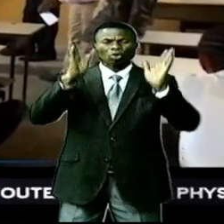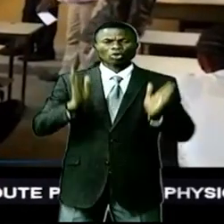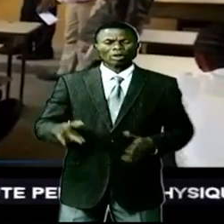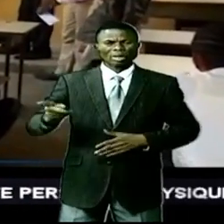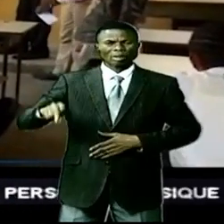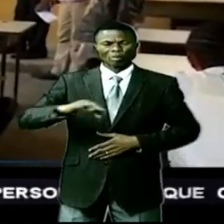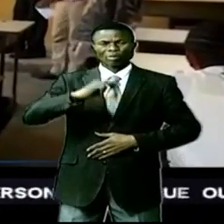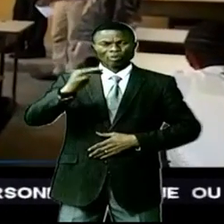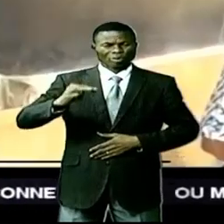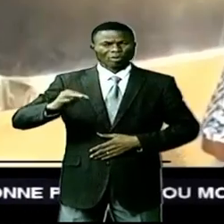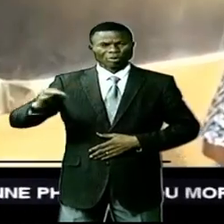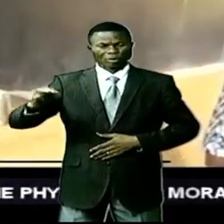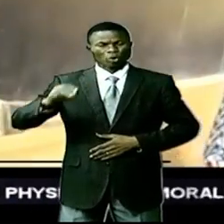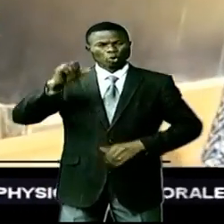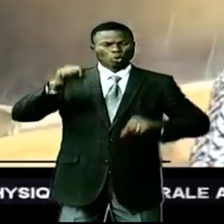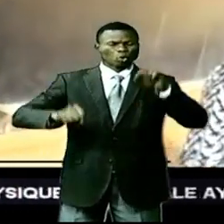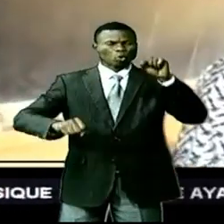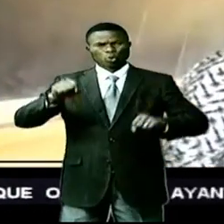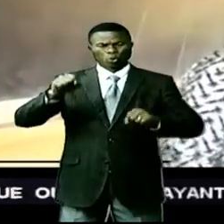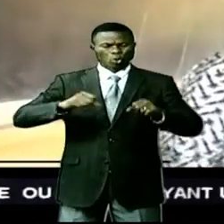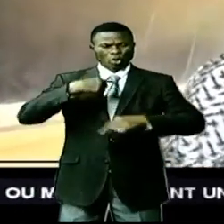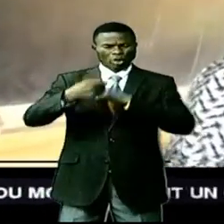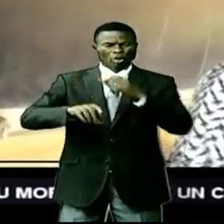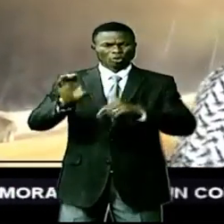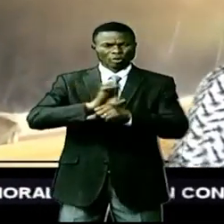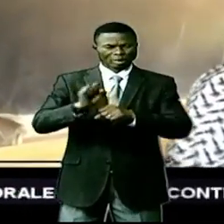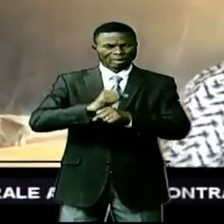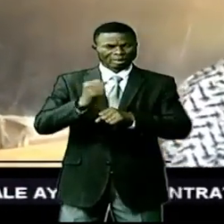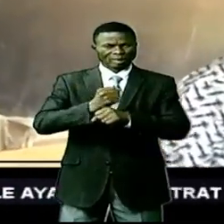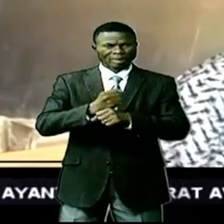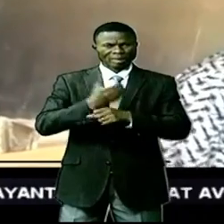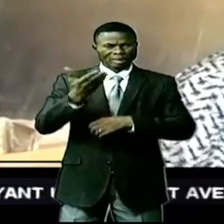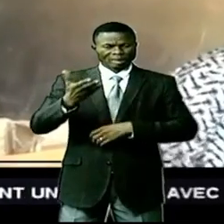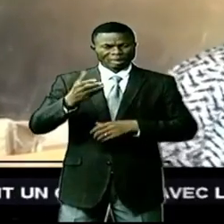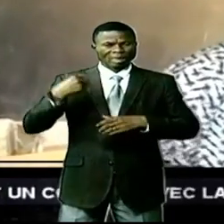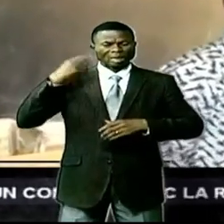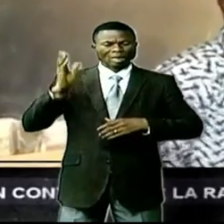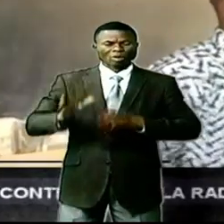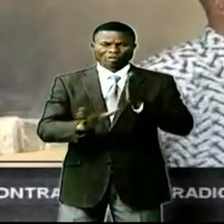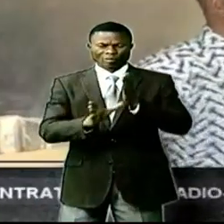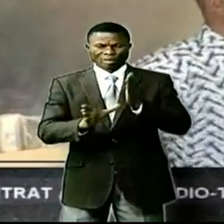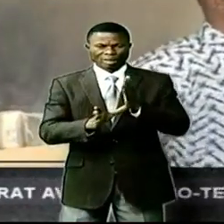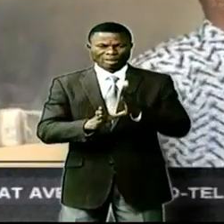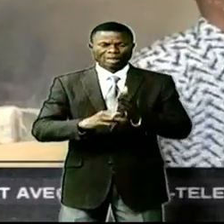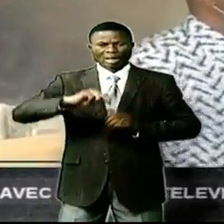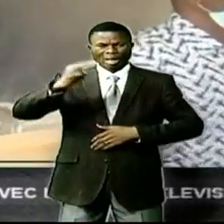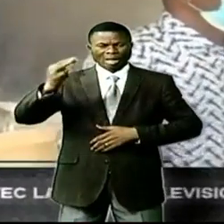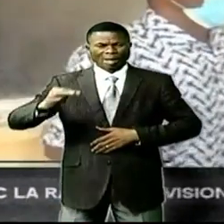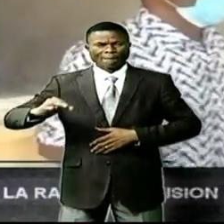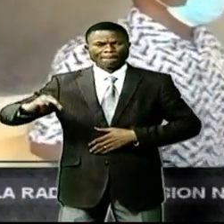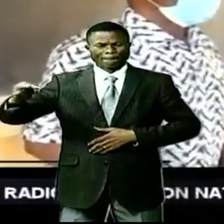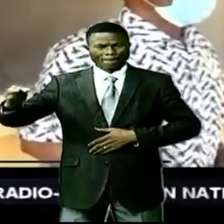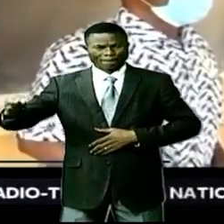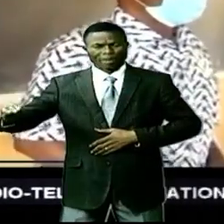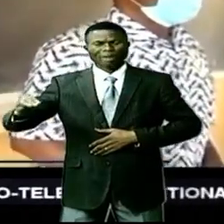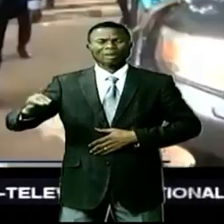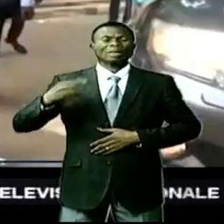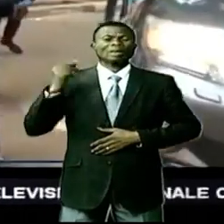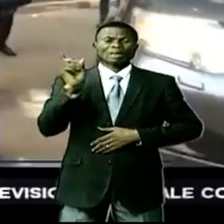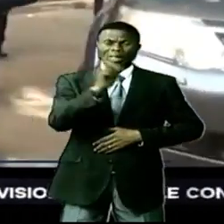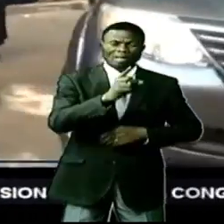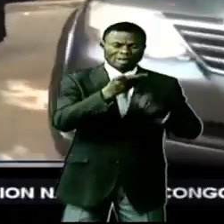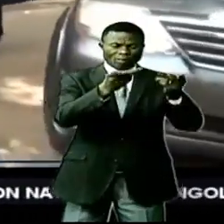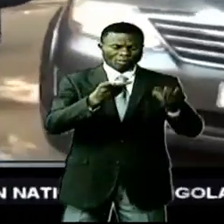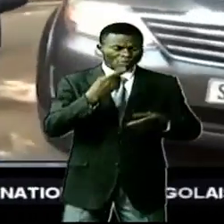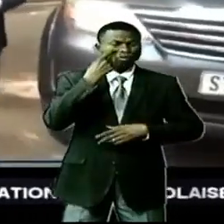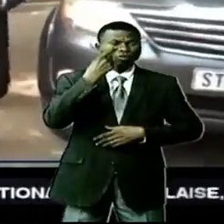province du Manima hésitent toujours de reprendre la grève blanche. Le gouverneur Haït-Di Manima, Afani-Idiis-Mangala, est redescendu sur le